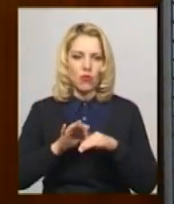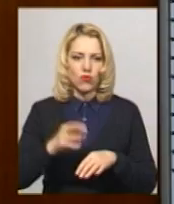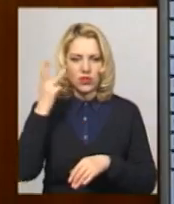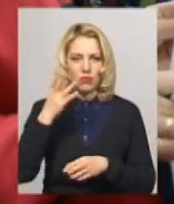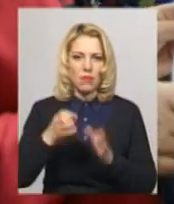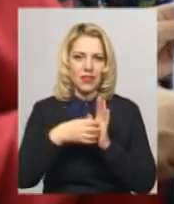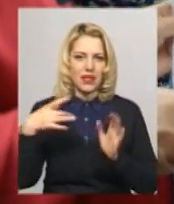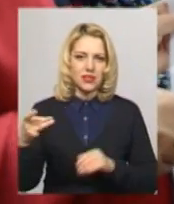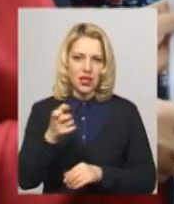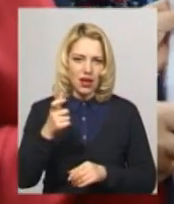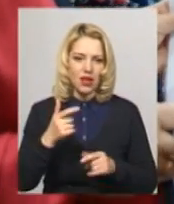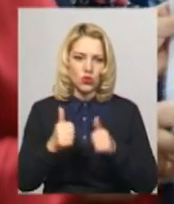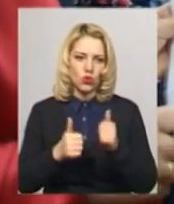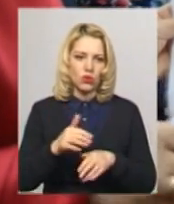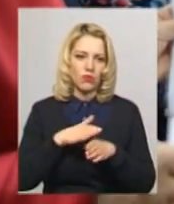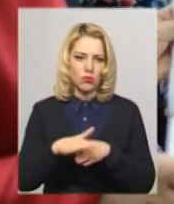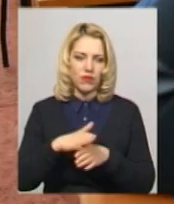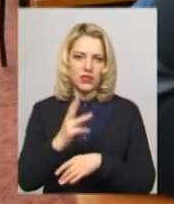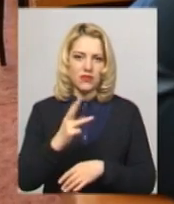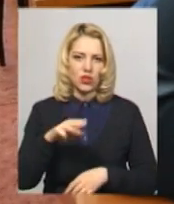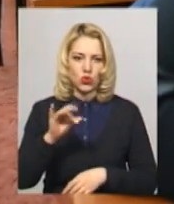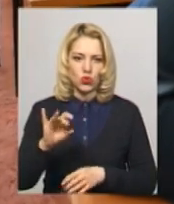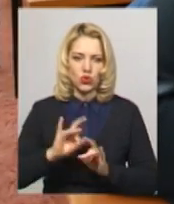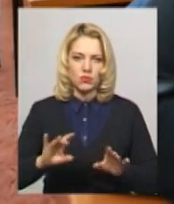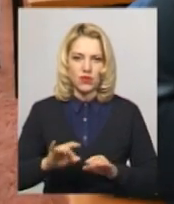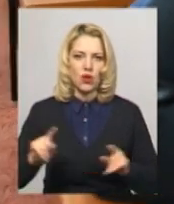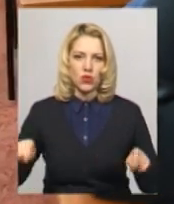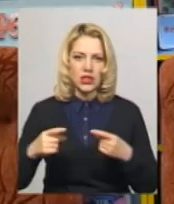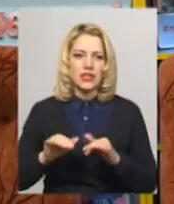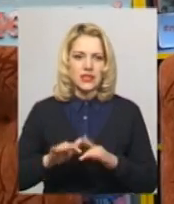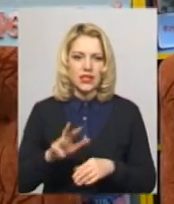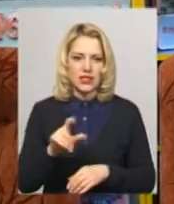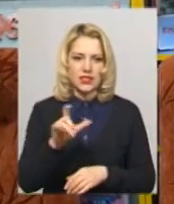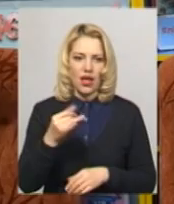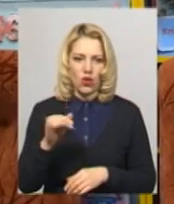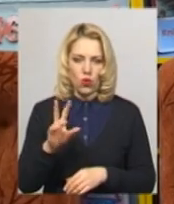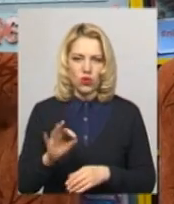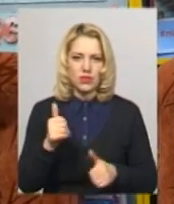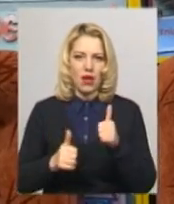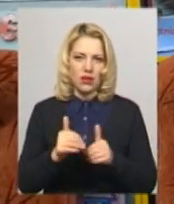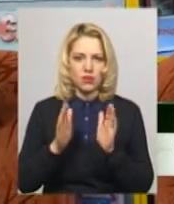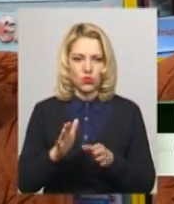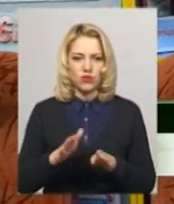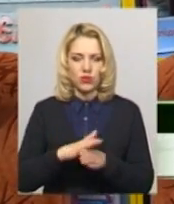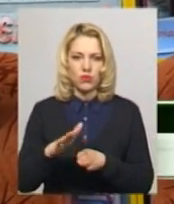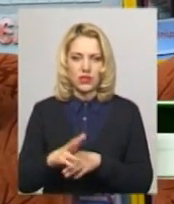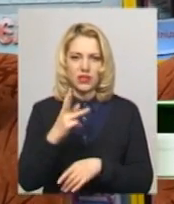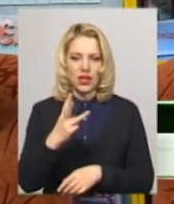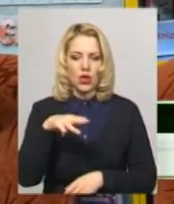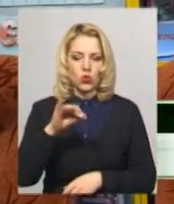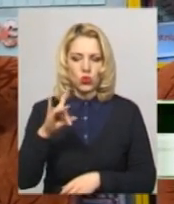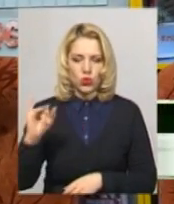15 раз. Тури, розповідає організатор заходу Наталя Зайко. Змагання відбуватимуться у три тури.